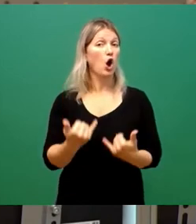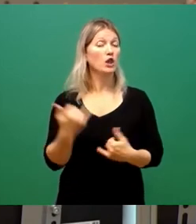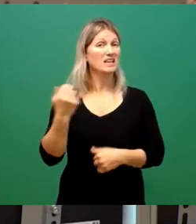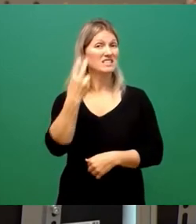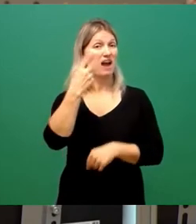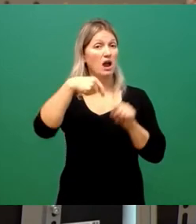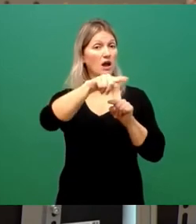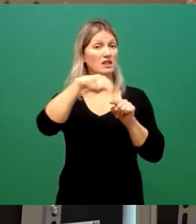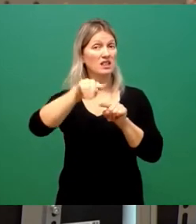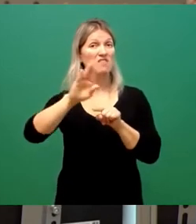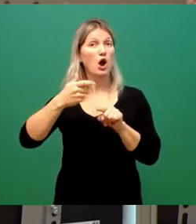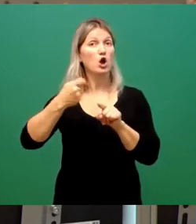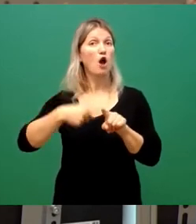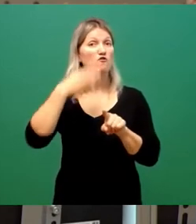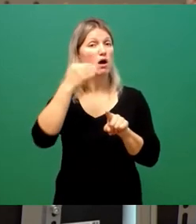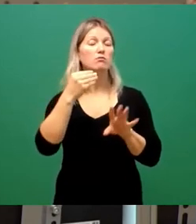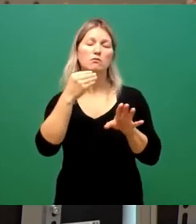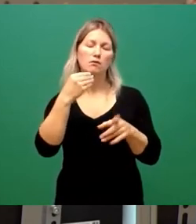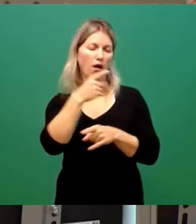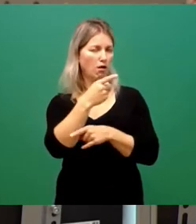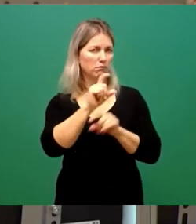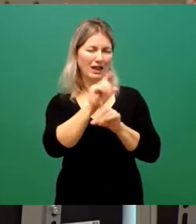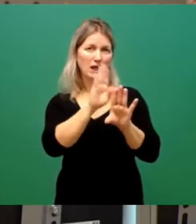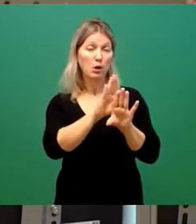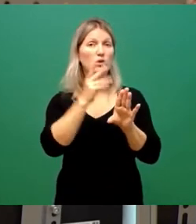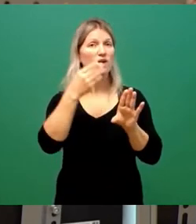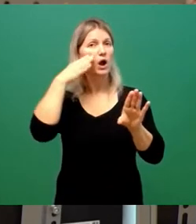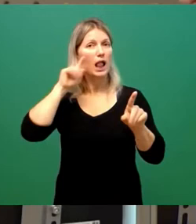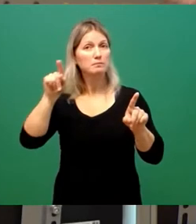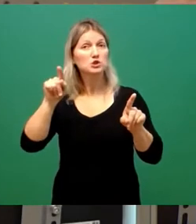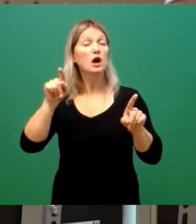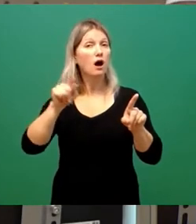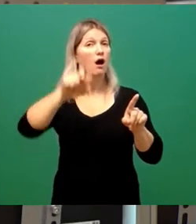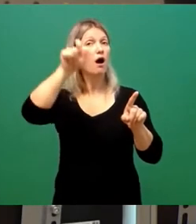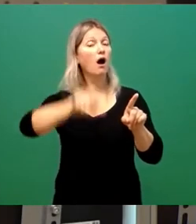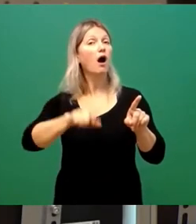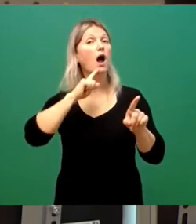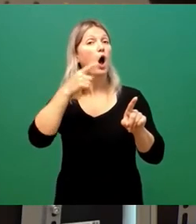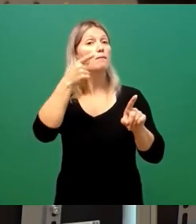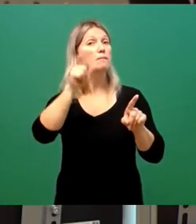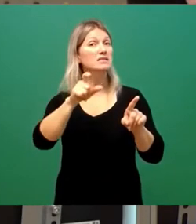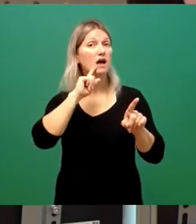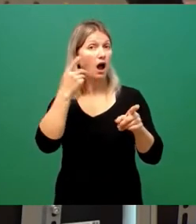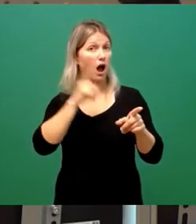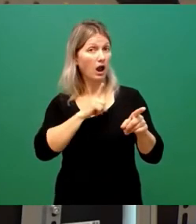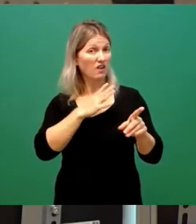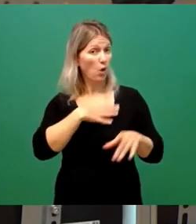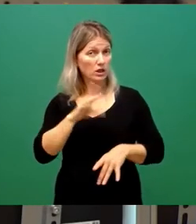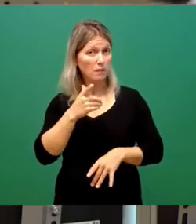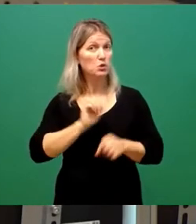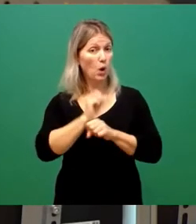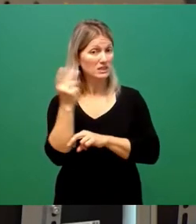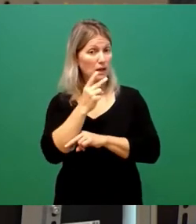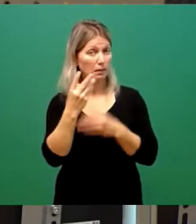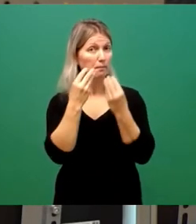Kaufmann, die unbestritten ist und Frau Klepsch, die der Oberbürgermeister angeblich nicht wollte, heute durchbekommt. Ja, und dann gucken vor